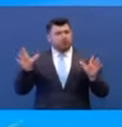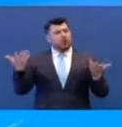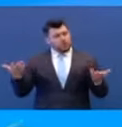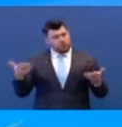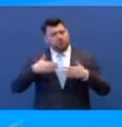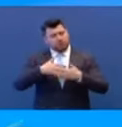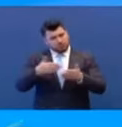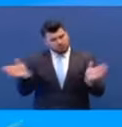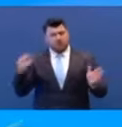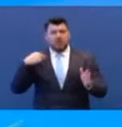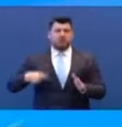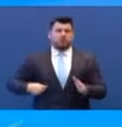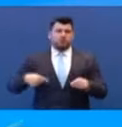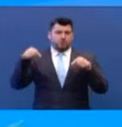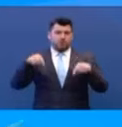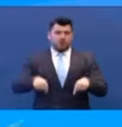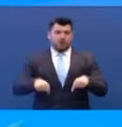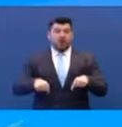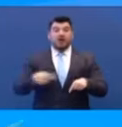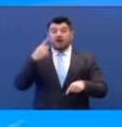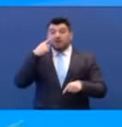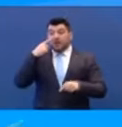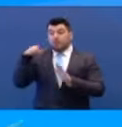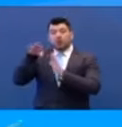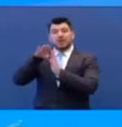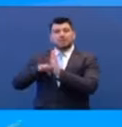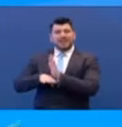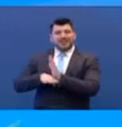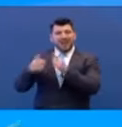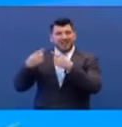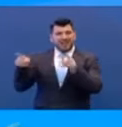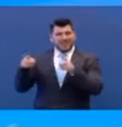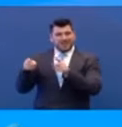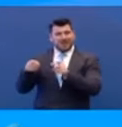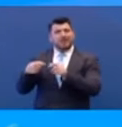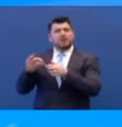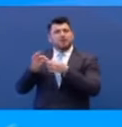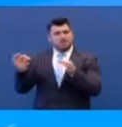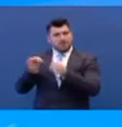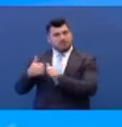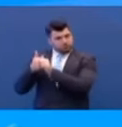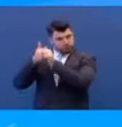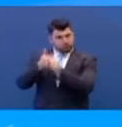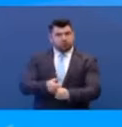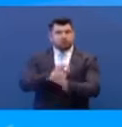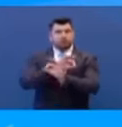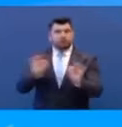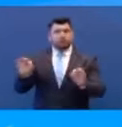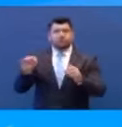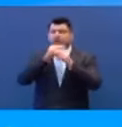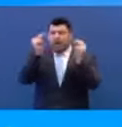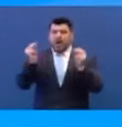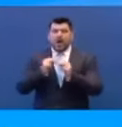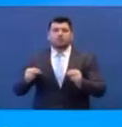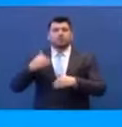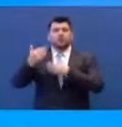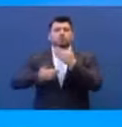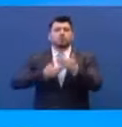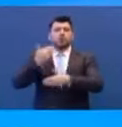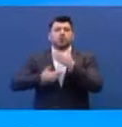πρόληψης τηρούνται υποδειγματικά από τα μέλη της εκδευτικής κοινότητας και όλα έχουν κυλήσει εξαιρετικά ομαλά.